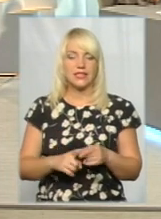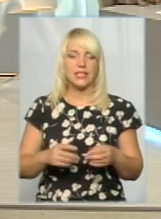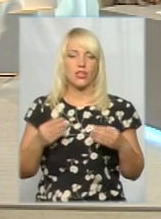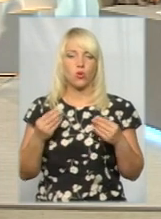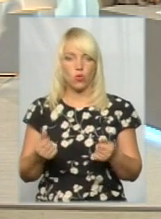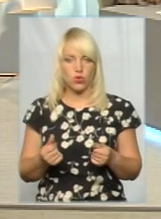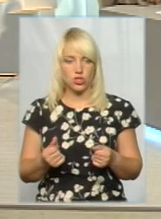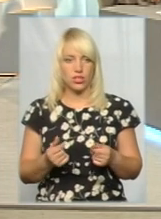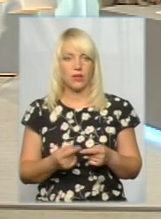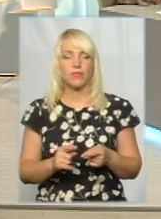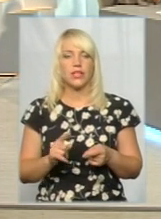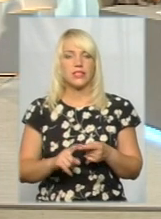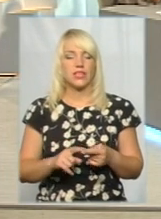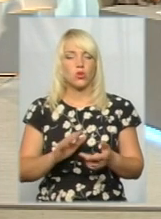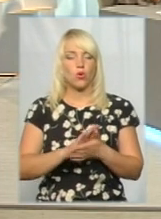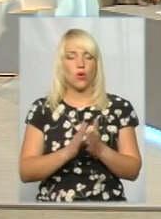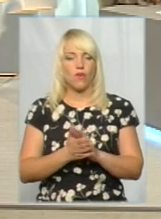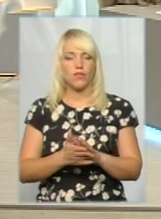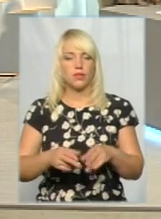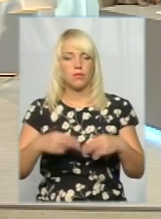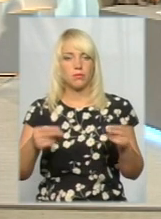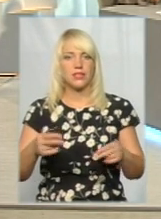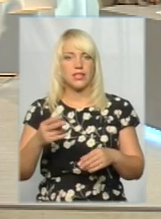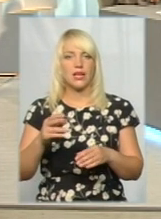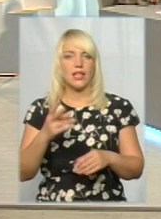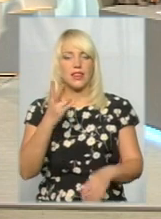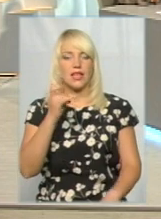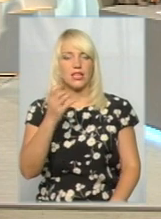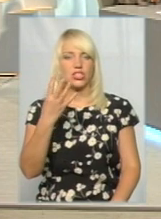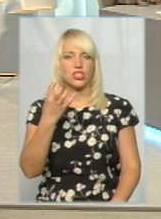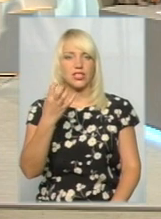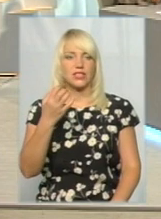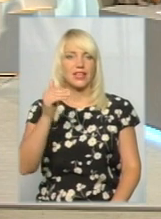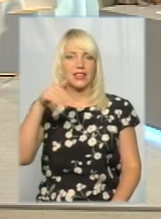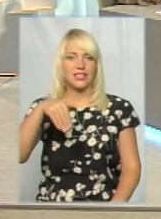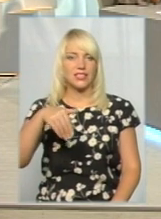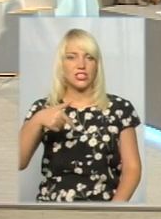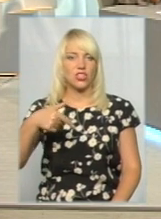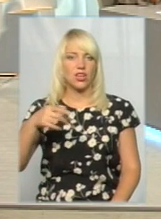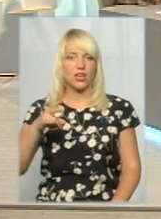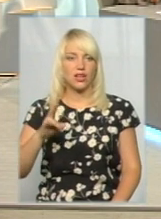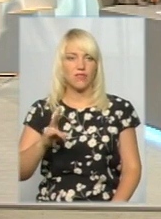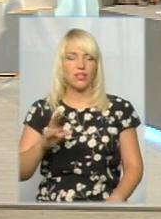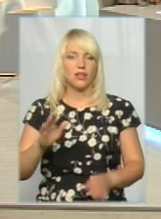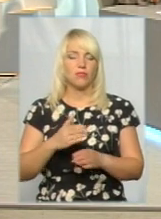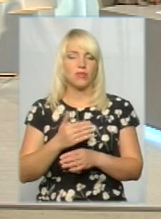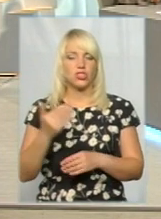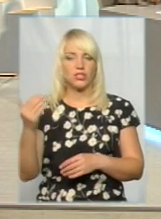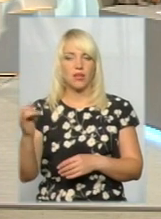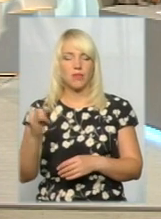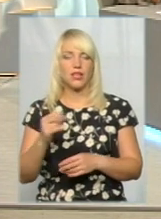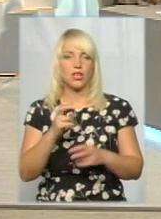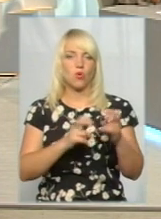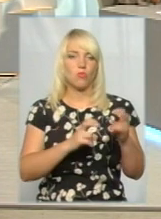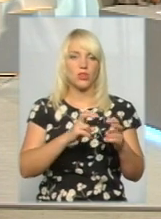на менші кошти, наразі договір підписаний між ними на 400 тисяч гривень, між ними і Українського комунального господарства.